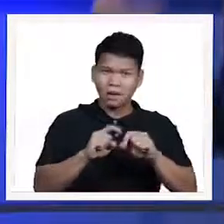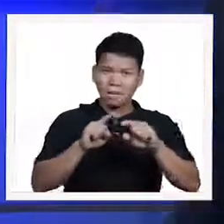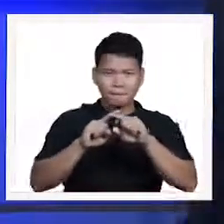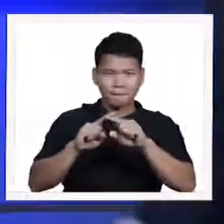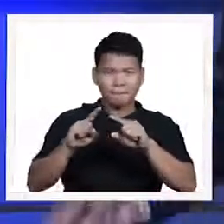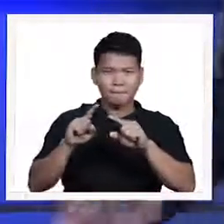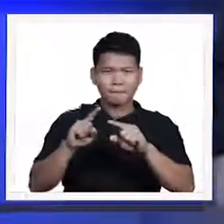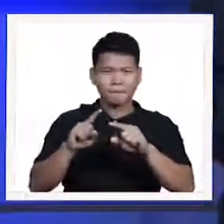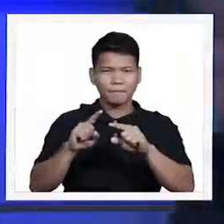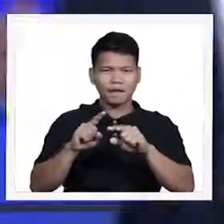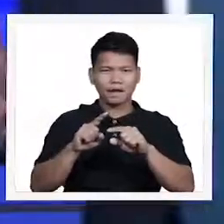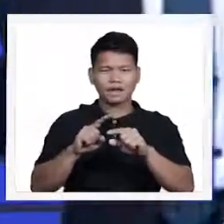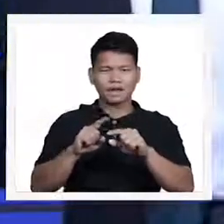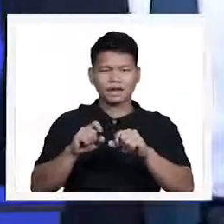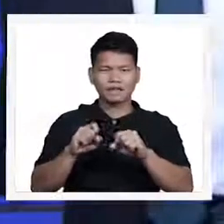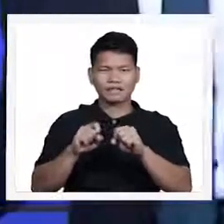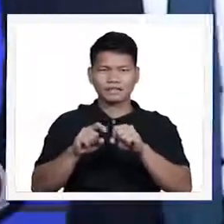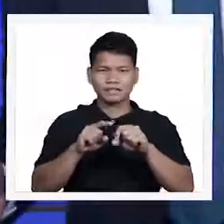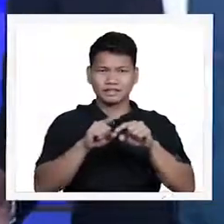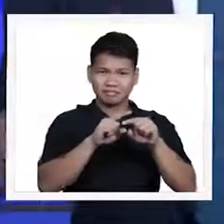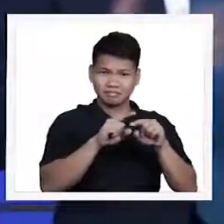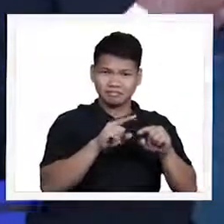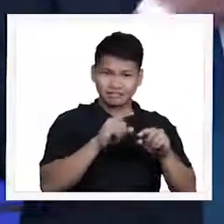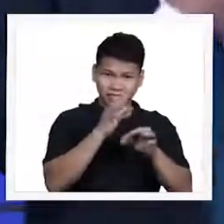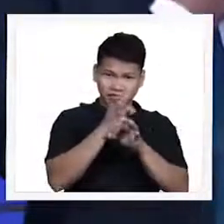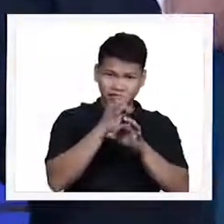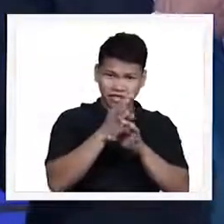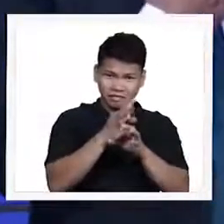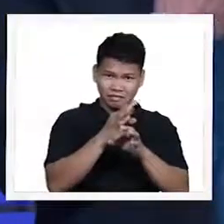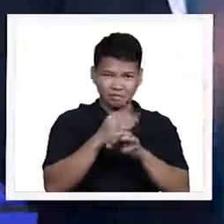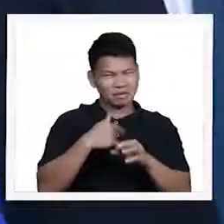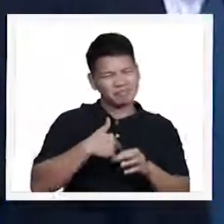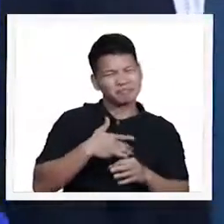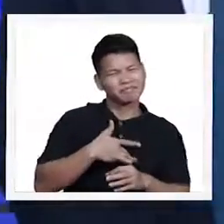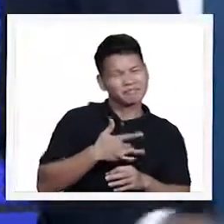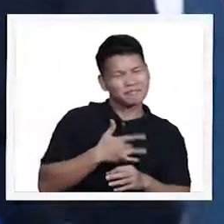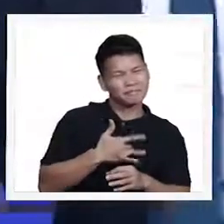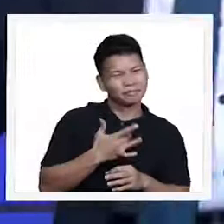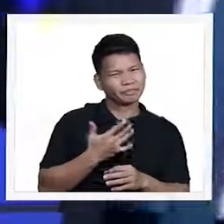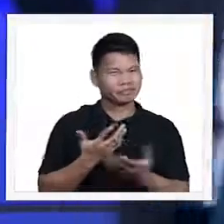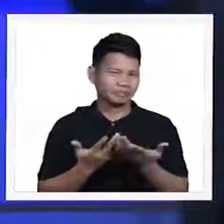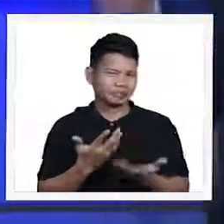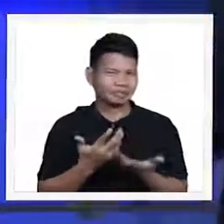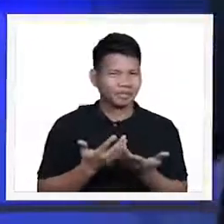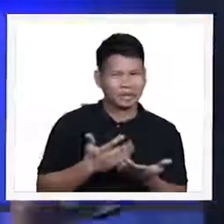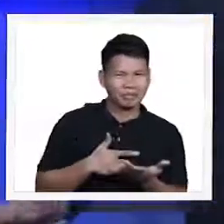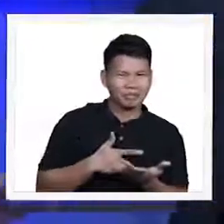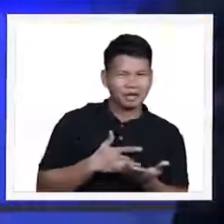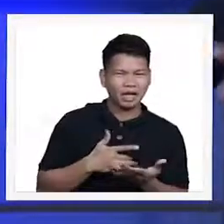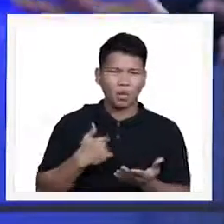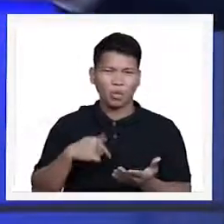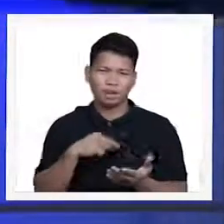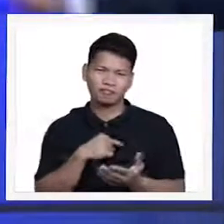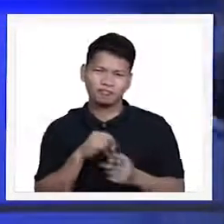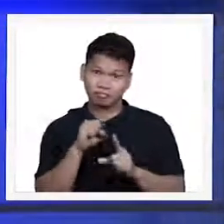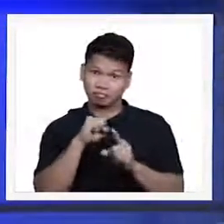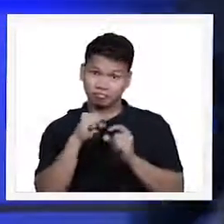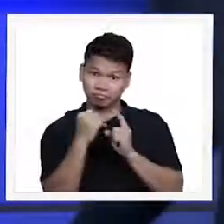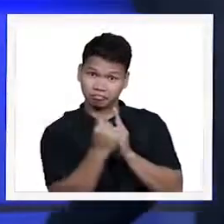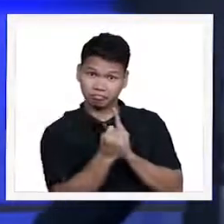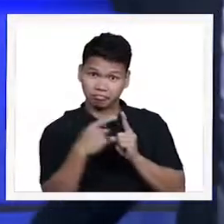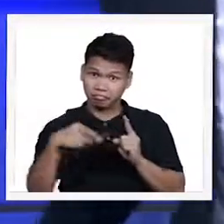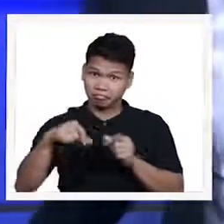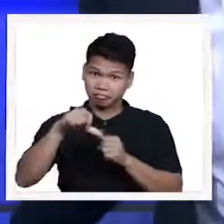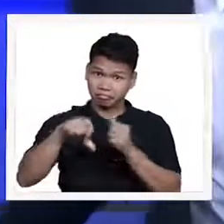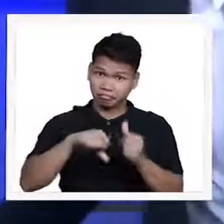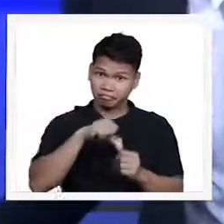pananampalataya, hindi po nagdedepende kung ano po yung ating damdamin. Hindi po nagdedepende kung ano po yung nangyayari sa